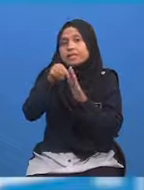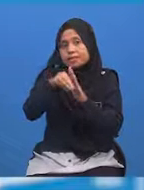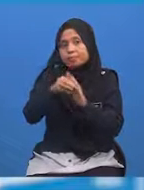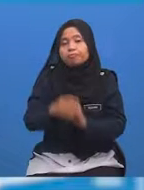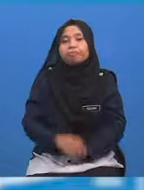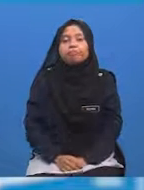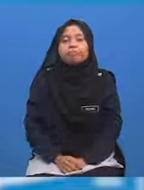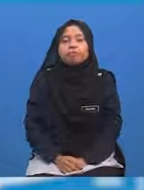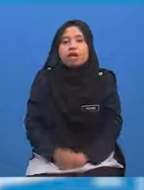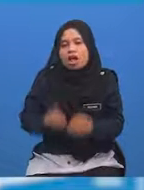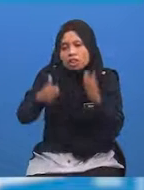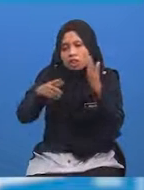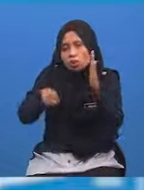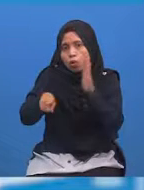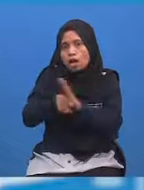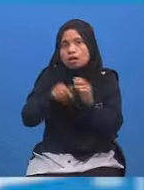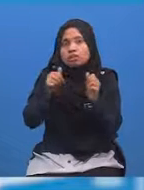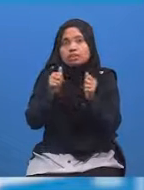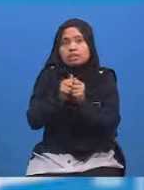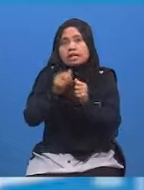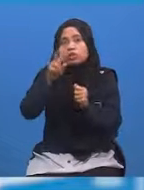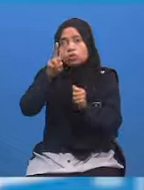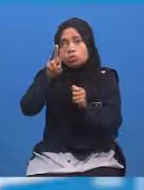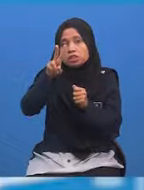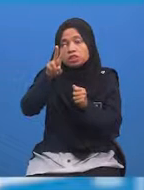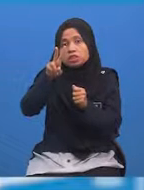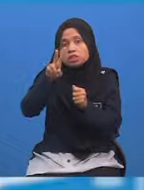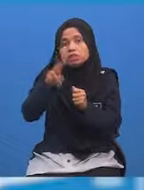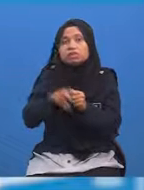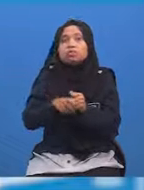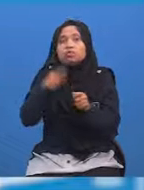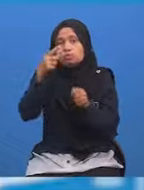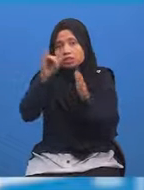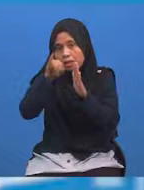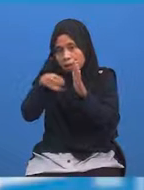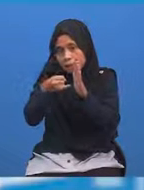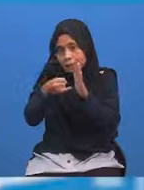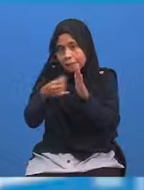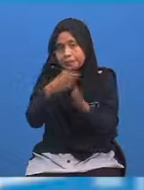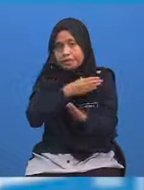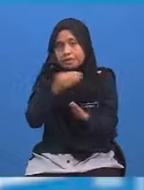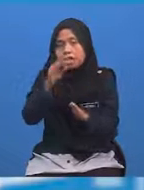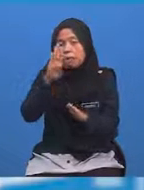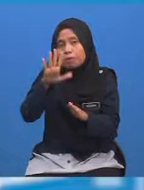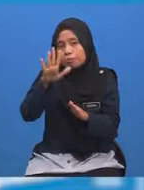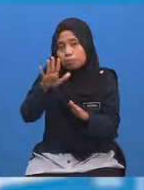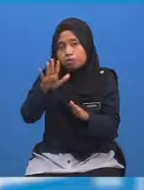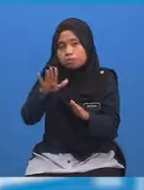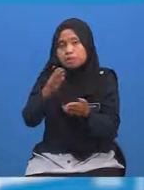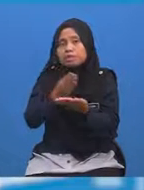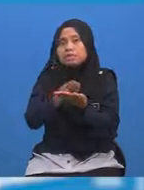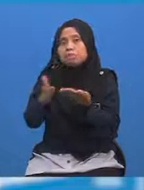Tolakkan dengan 2 di bahagian jam Dan 45 di